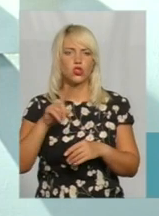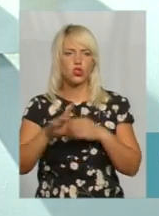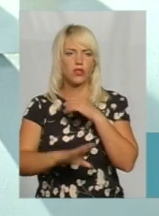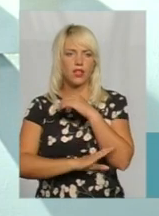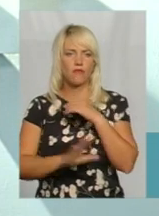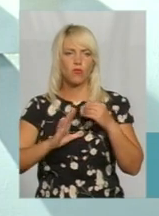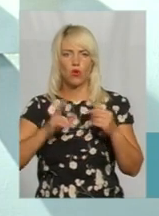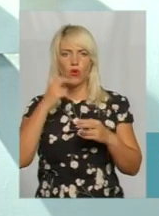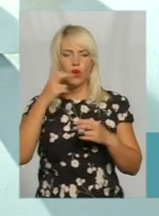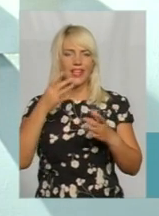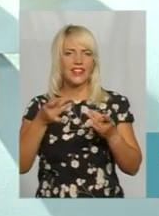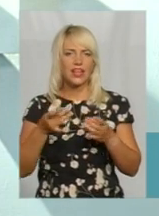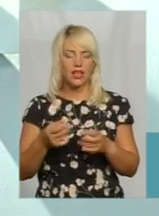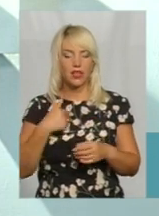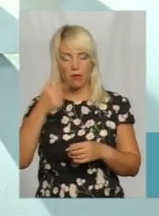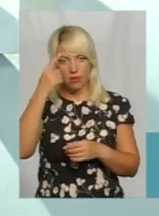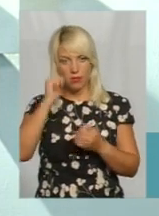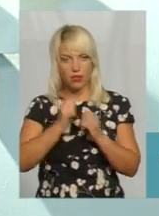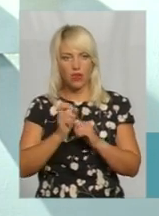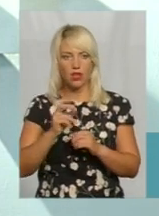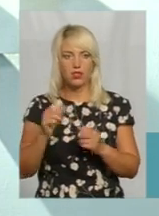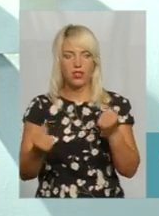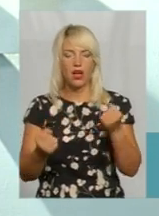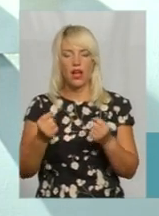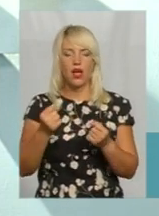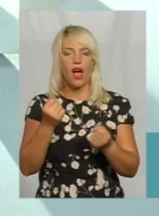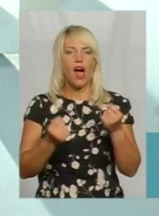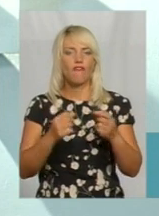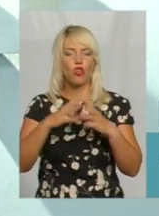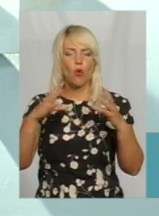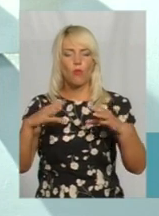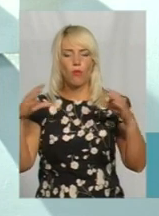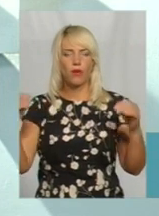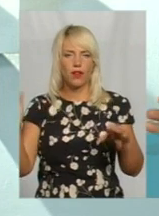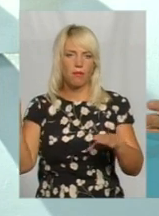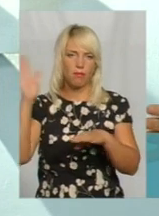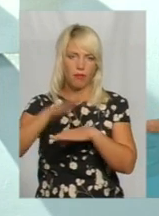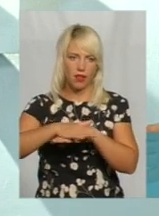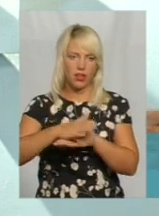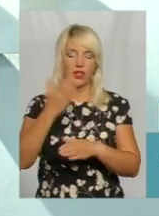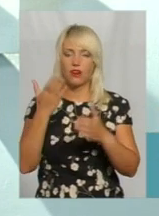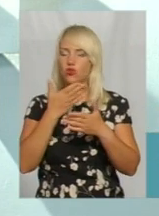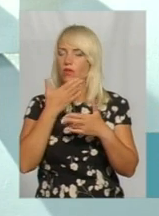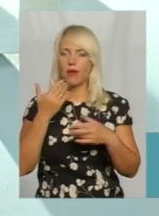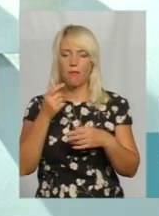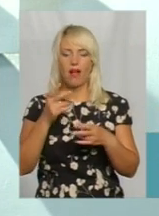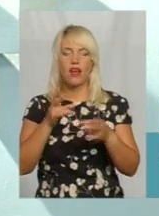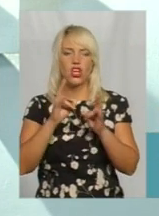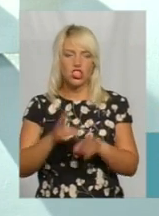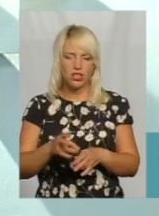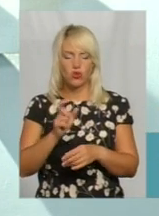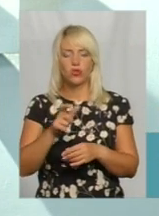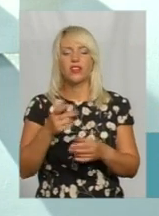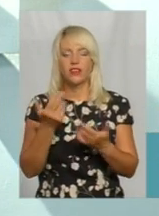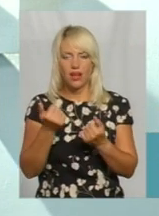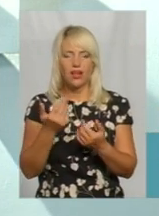Я пам'ятаю, як на автомобілі також падали там. Ну, автомобіль, якщо немає жертв, це теж шкода. Але